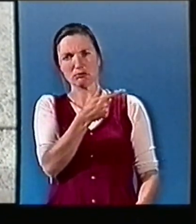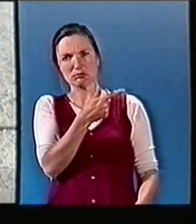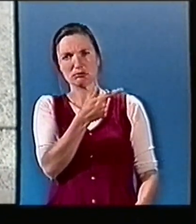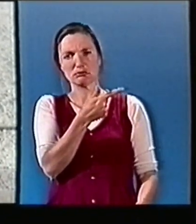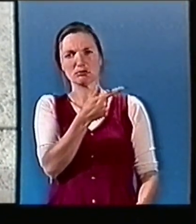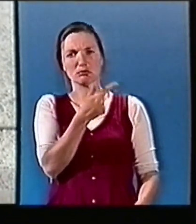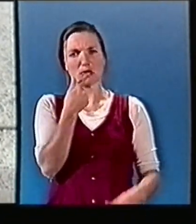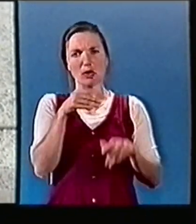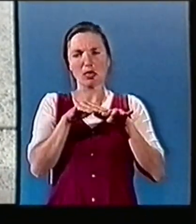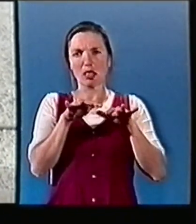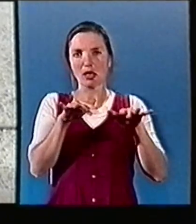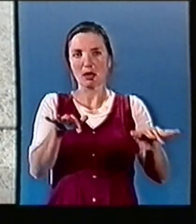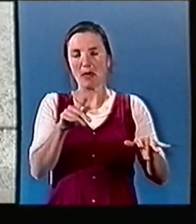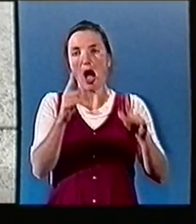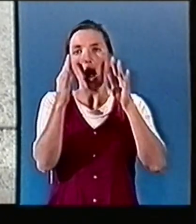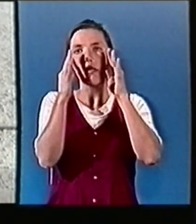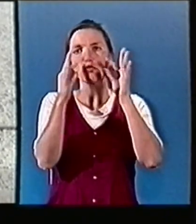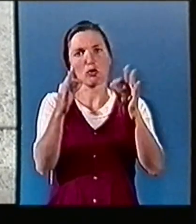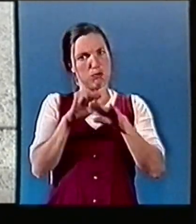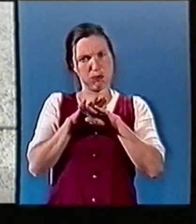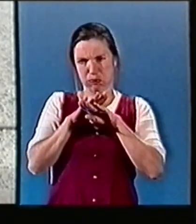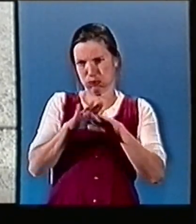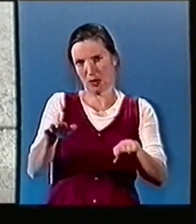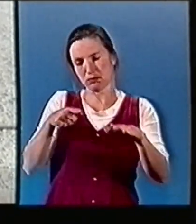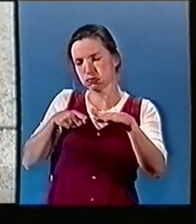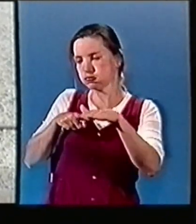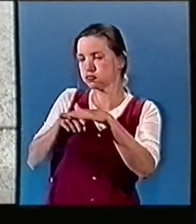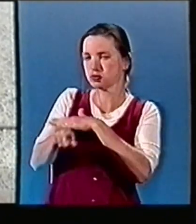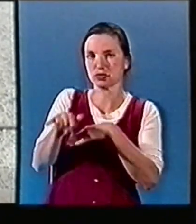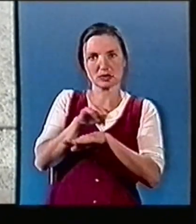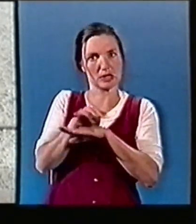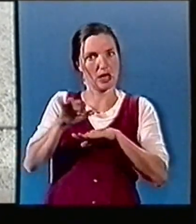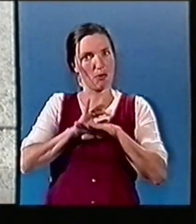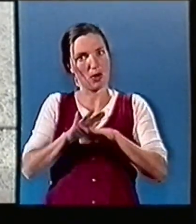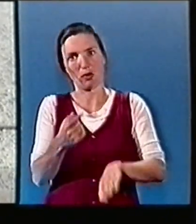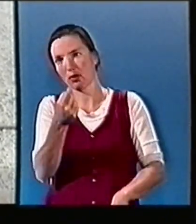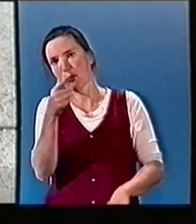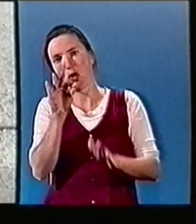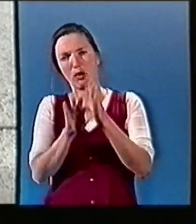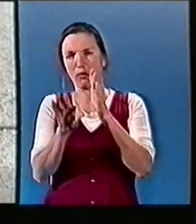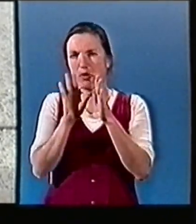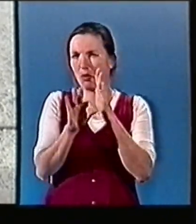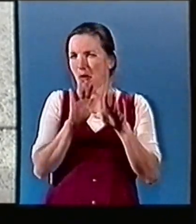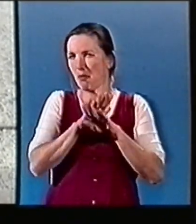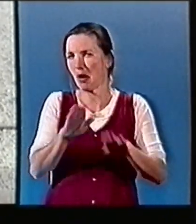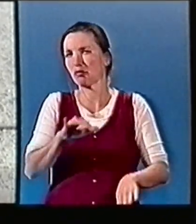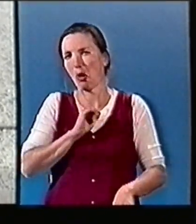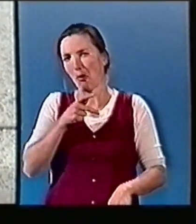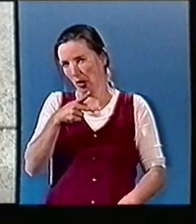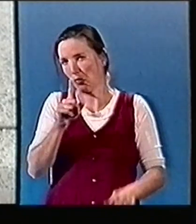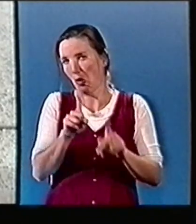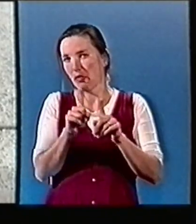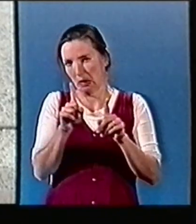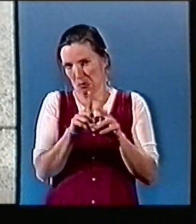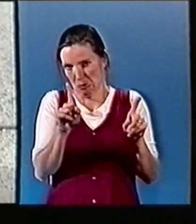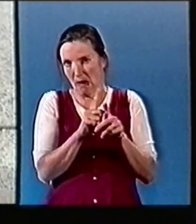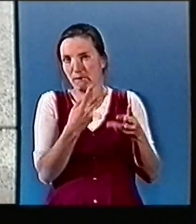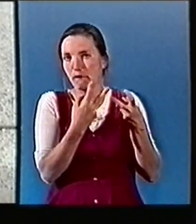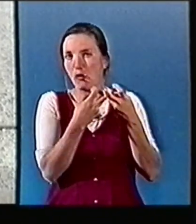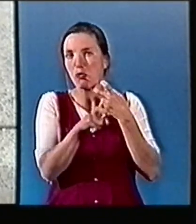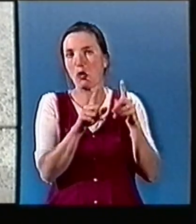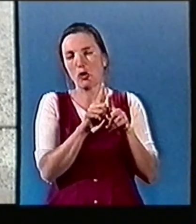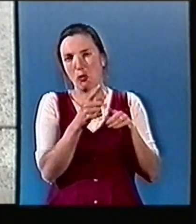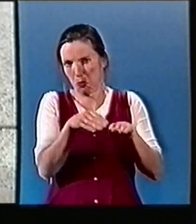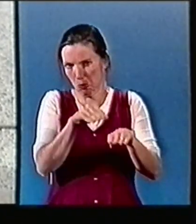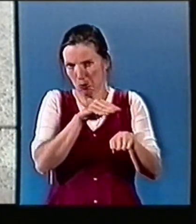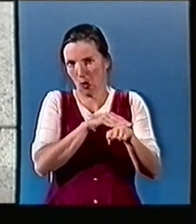Mais je ne crois pas que c'est plus dans le milieu du sport ou du football que dans d'autres milieux. Et je pense aussi qu'à côté de ces corrupteurs qui